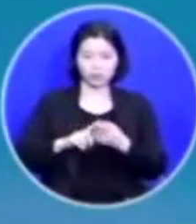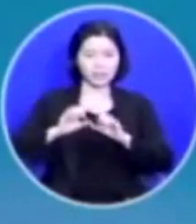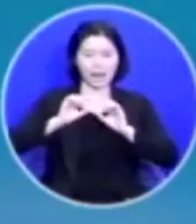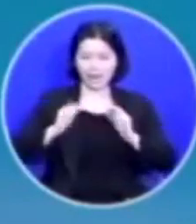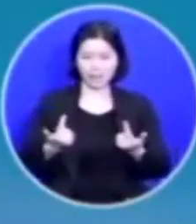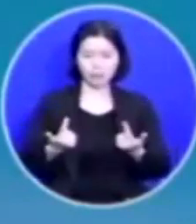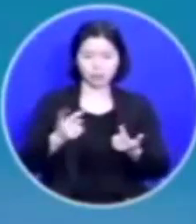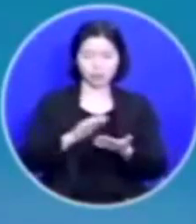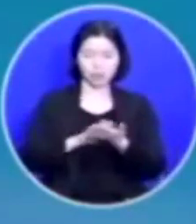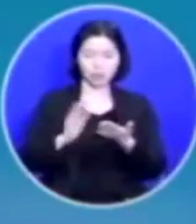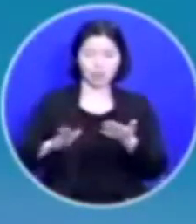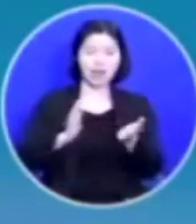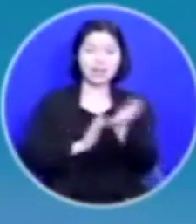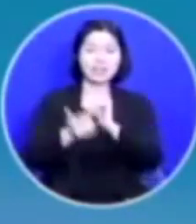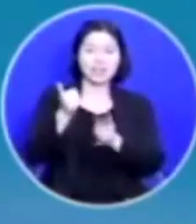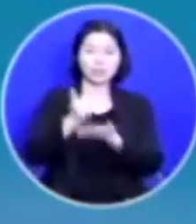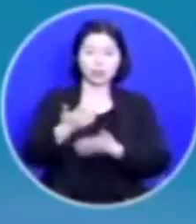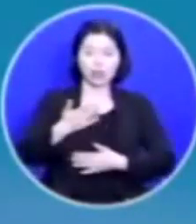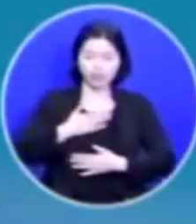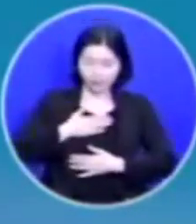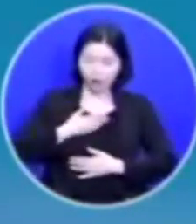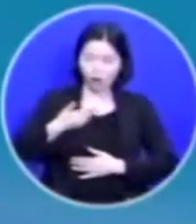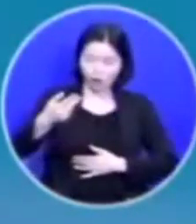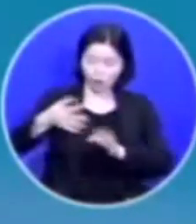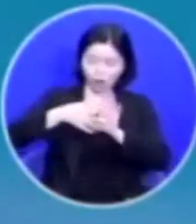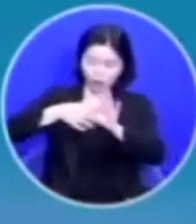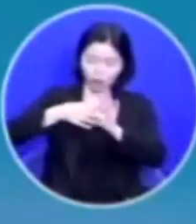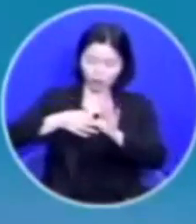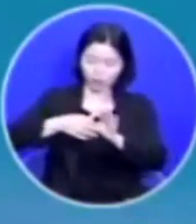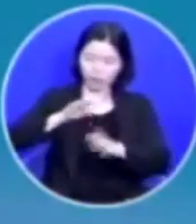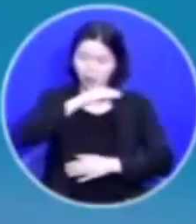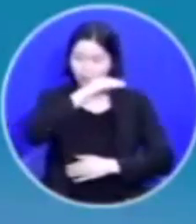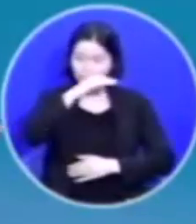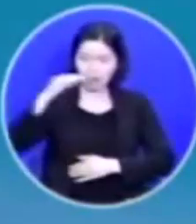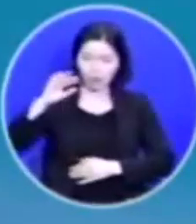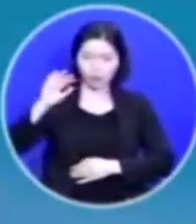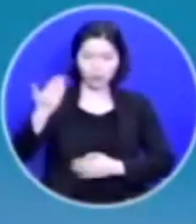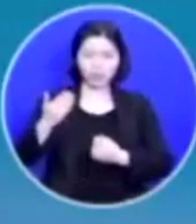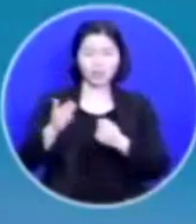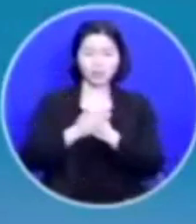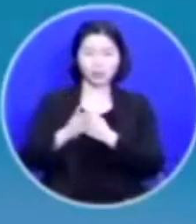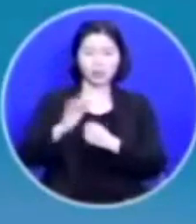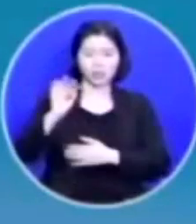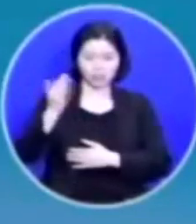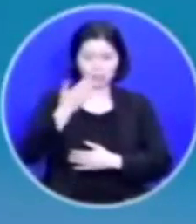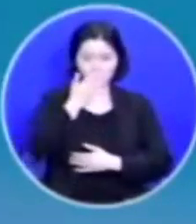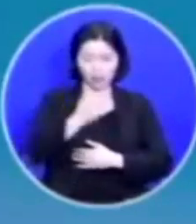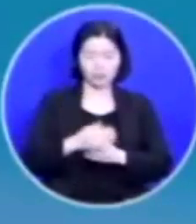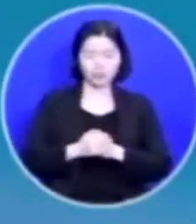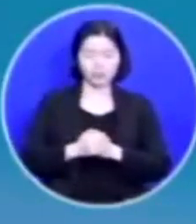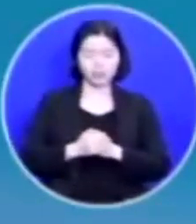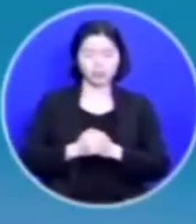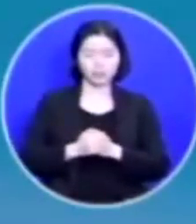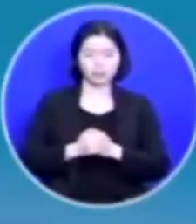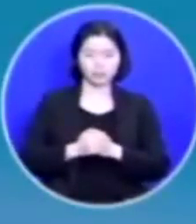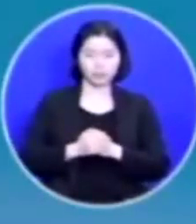예수님과 나와의 관계가 바로 되어졌기 때문에 되어지는 일입니다 어느 여자